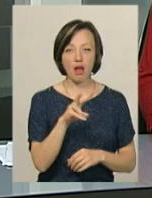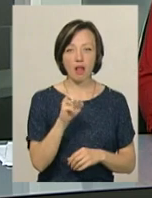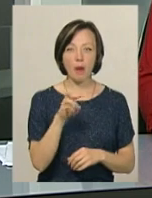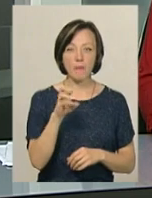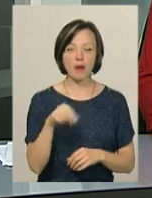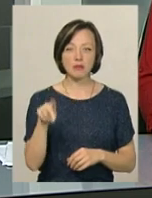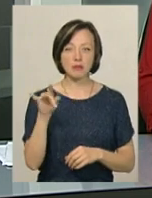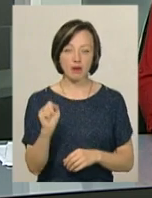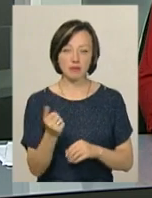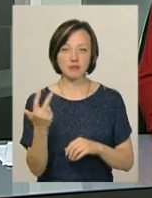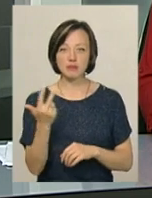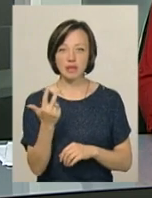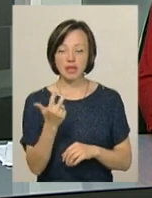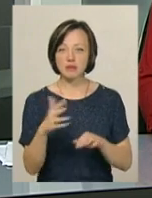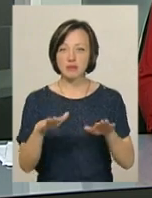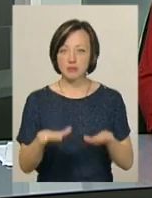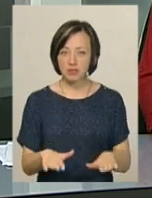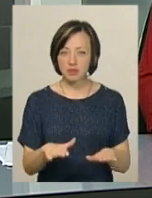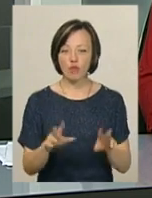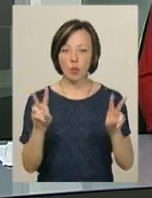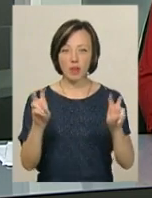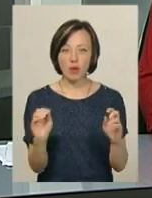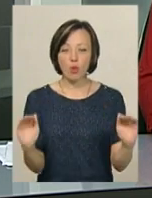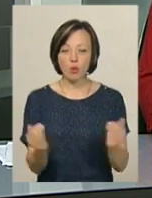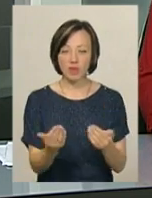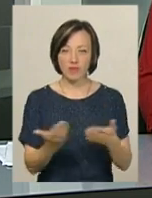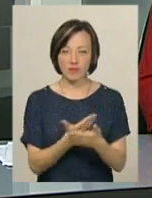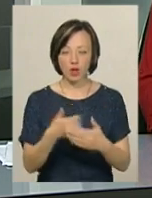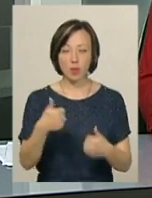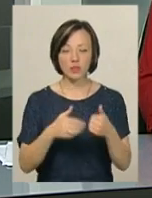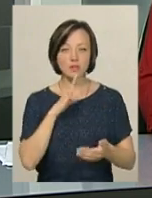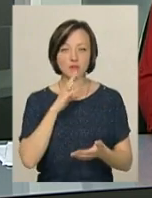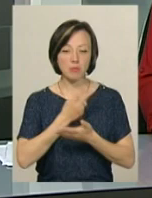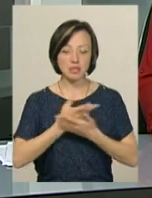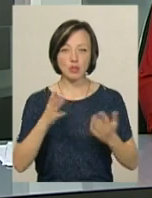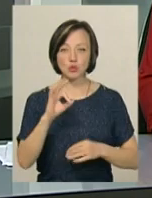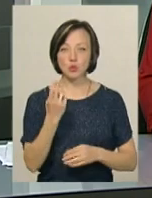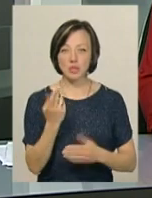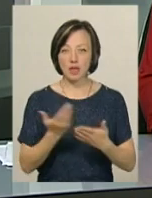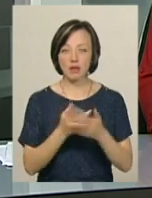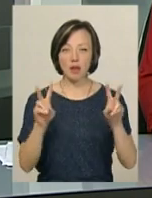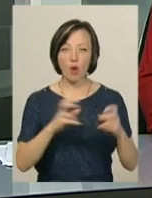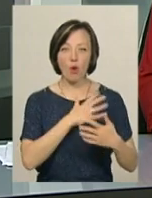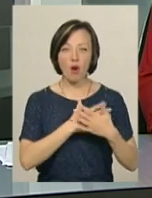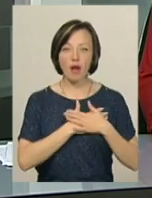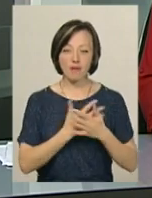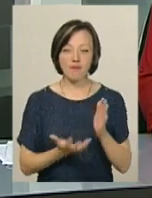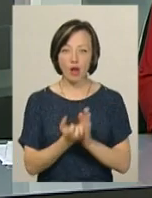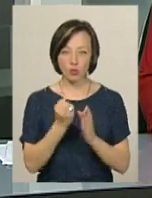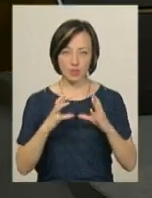виборола бронзову медаль у номінації «Короткометражний фільм». На конкурсі дівчина представила соціальну стрічку «Кохання врятує